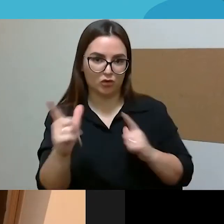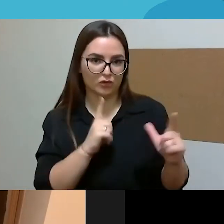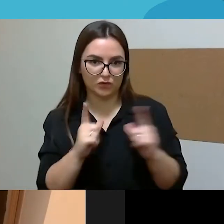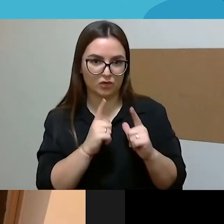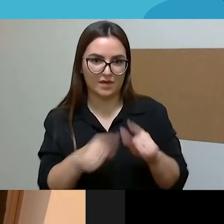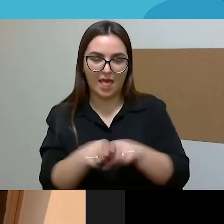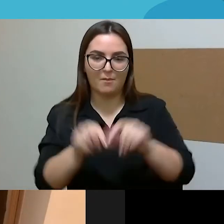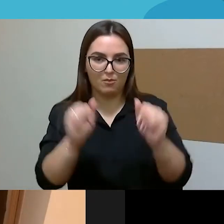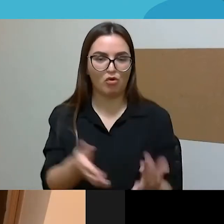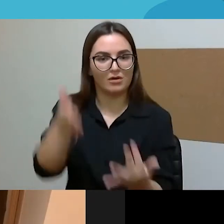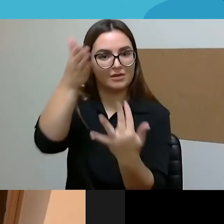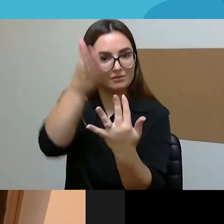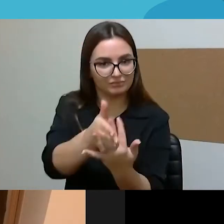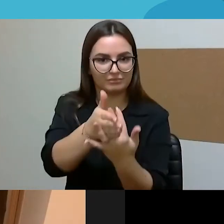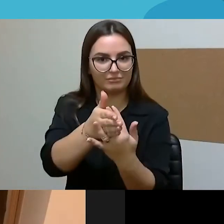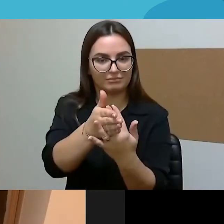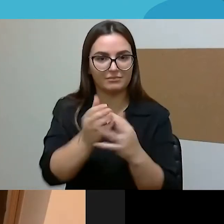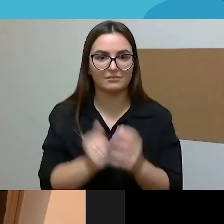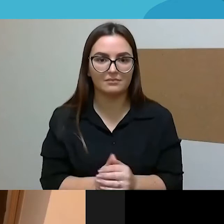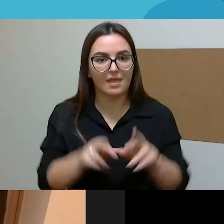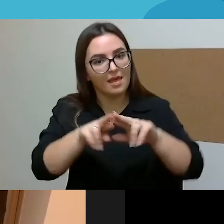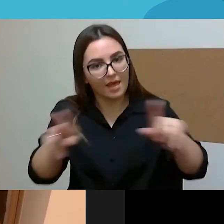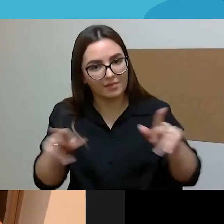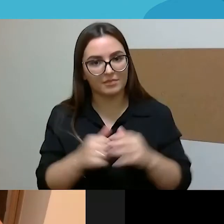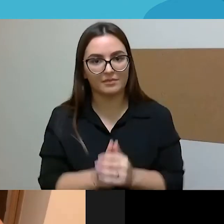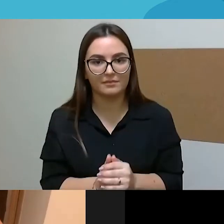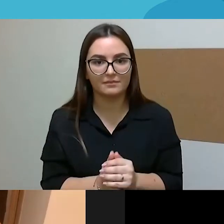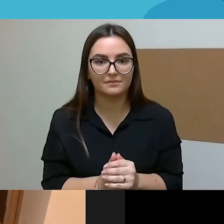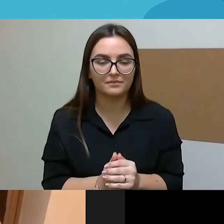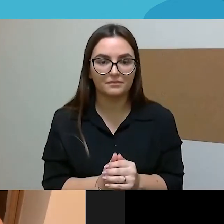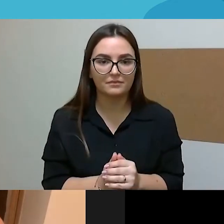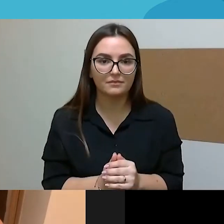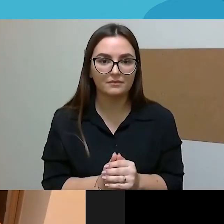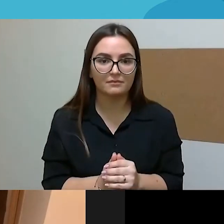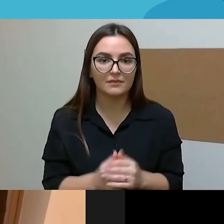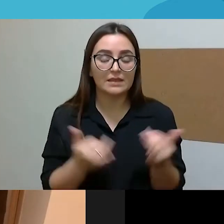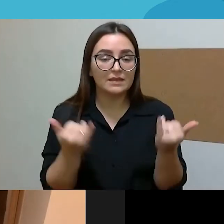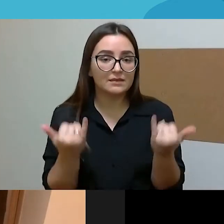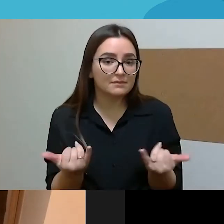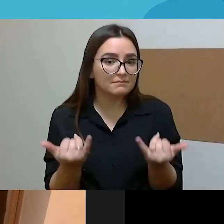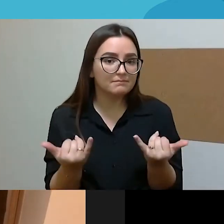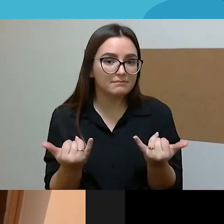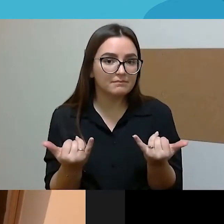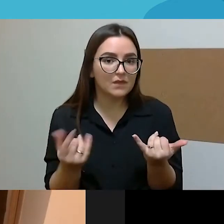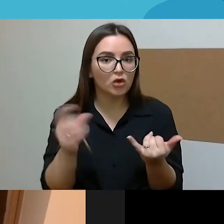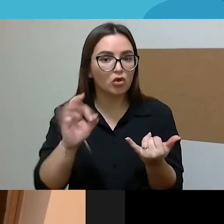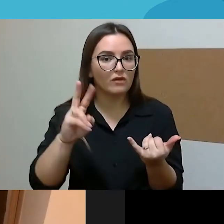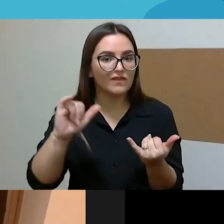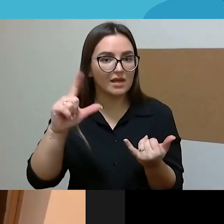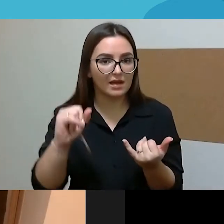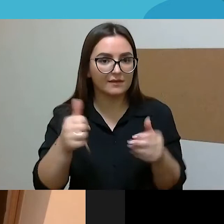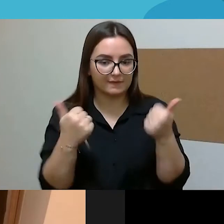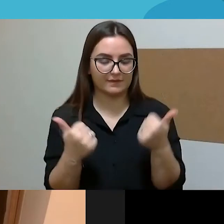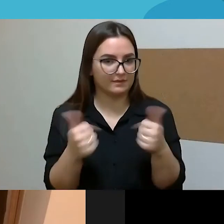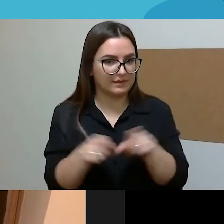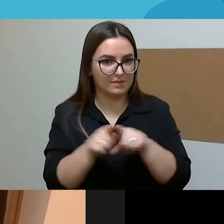džiaugsmo ir rūpeščių, aišku, kad padėtų ilgame laiko tarp jie. Ir čia, jūsų dovylė labai man atrodo, gerai tą temą